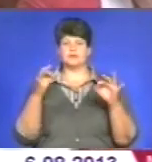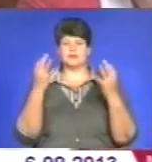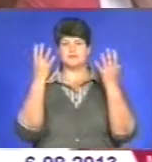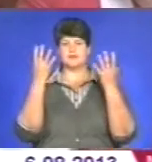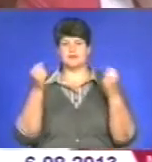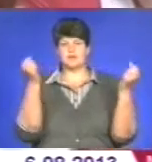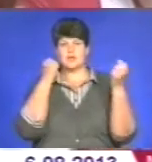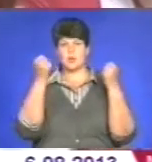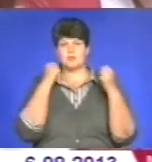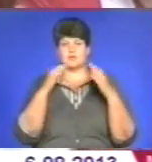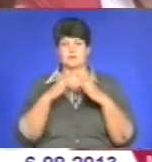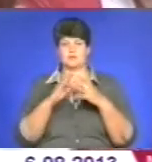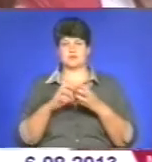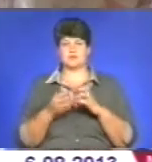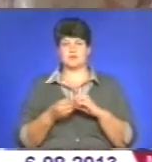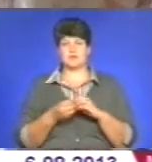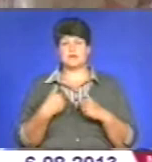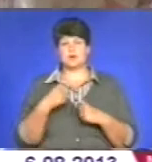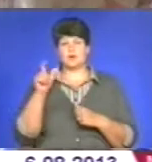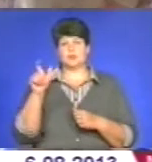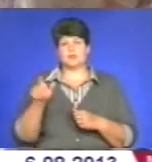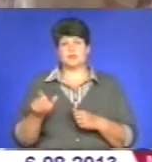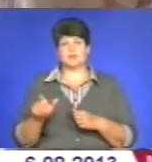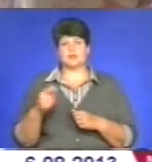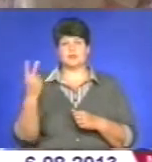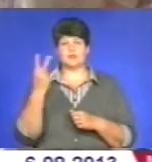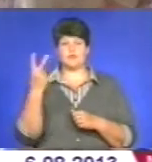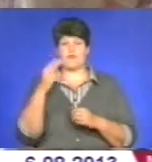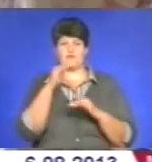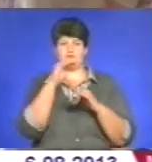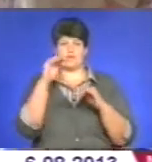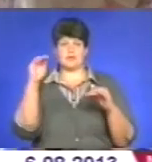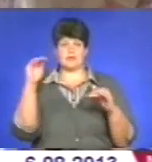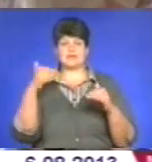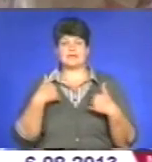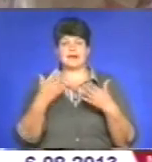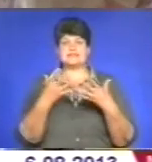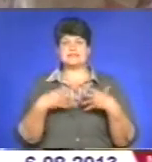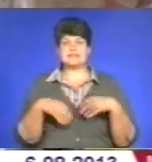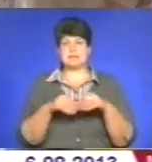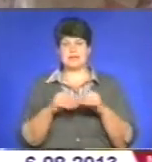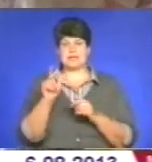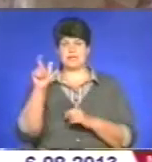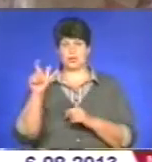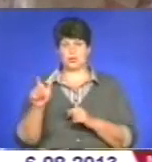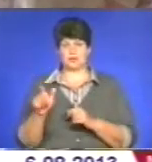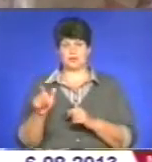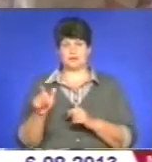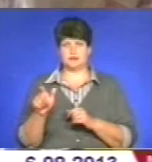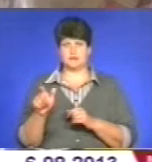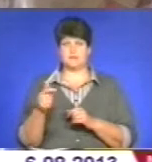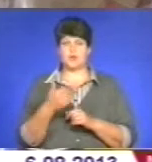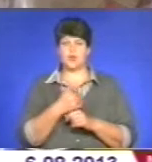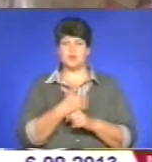домашніх турбот. Я людина, напевно, так двохвекторна. Я взагалі-то сімейна дуже людина. Хочу